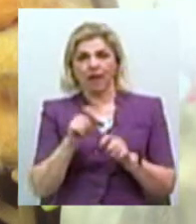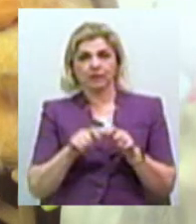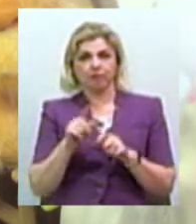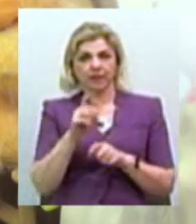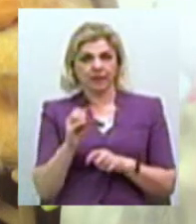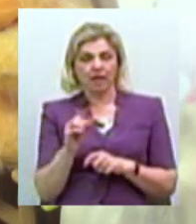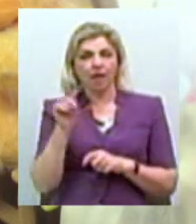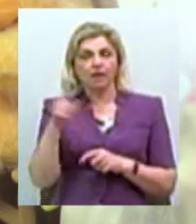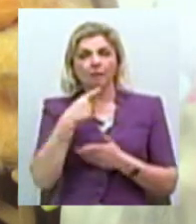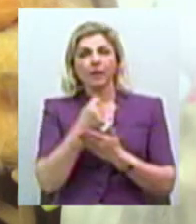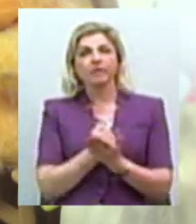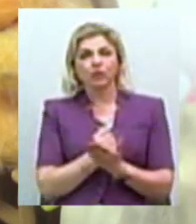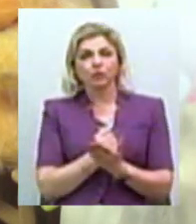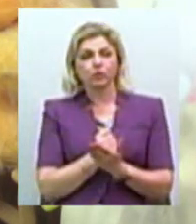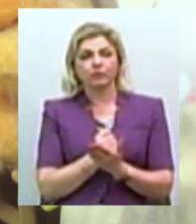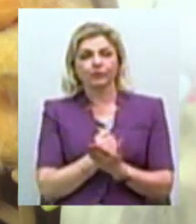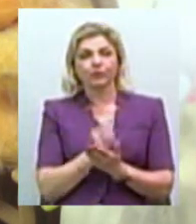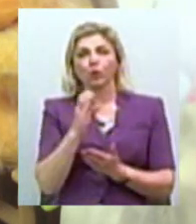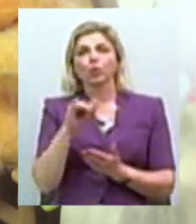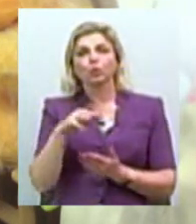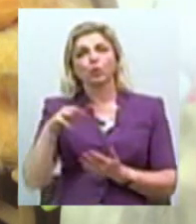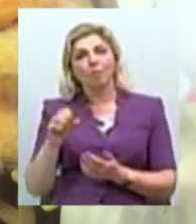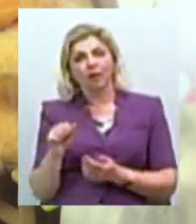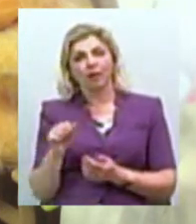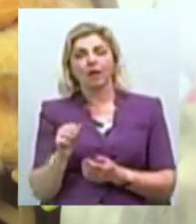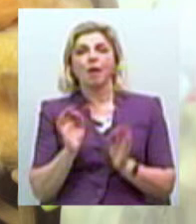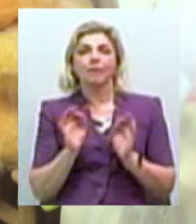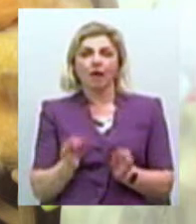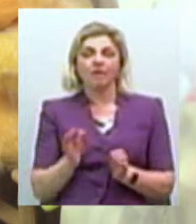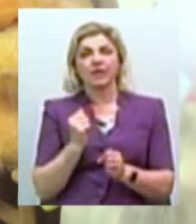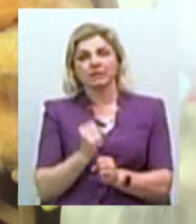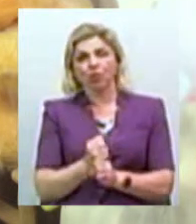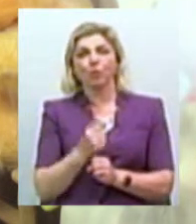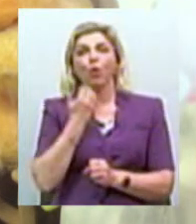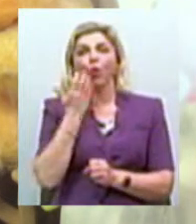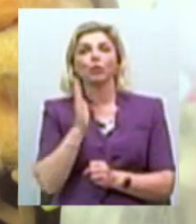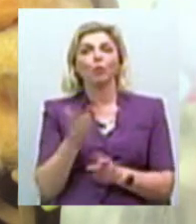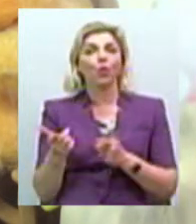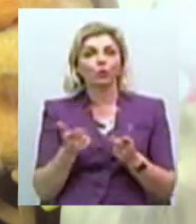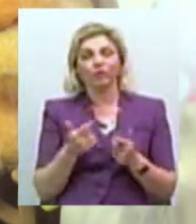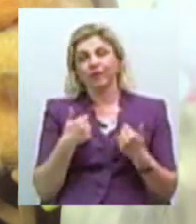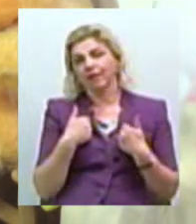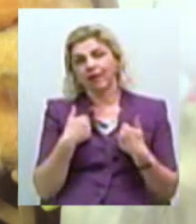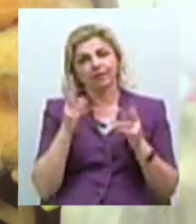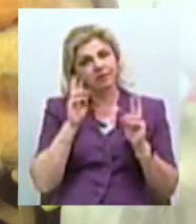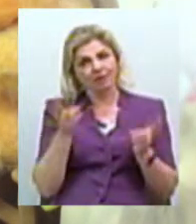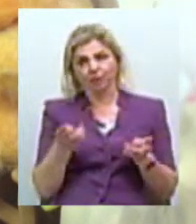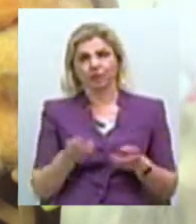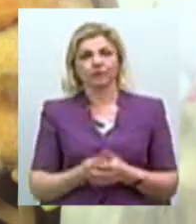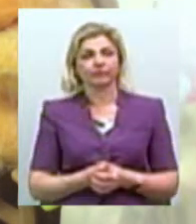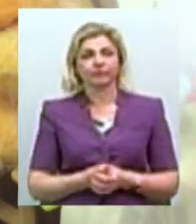там підтверджується сума, правильно він зроблений. Коли вона буде готова, ну я не знаю.